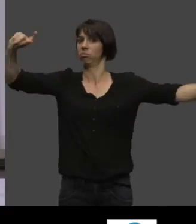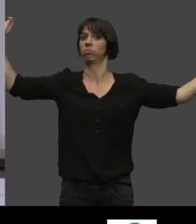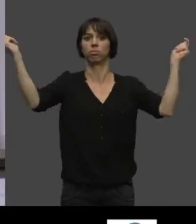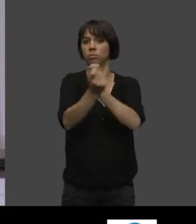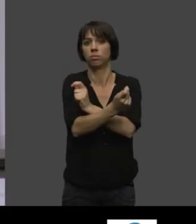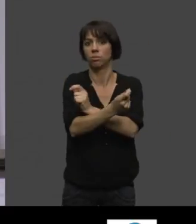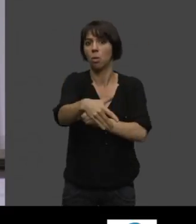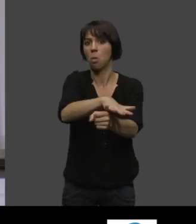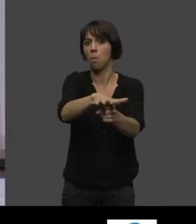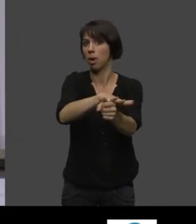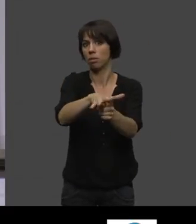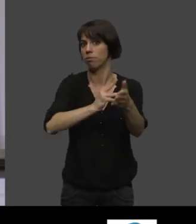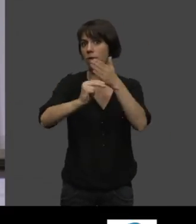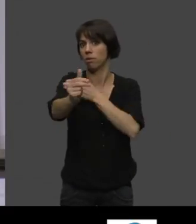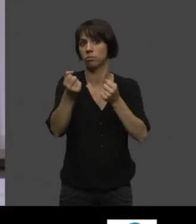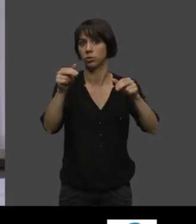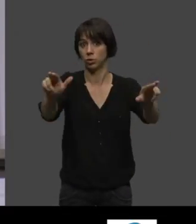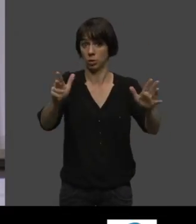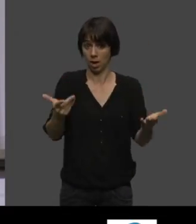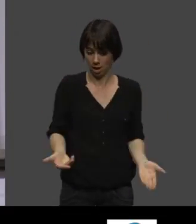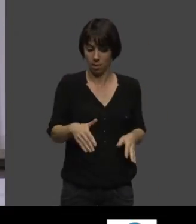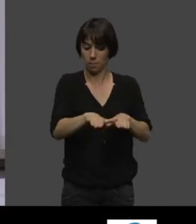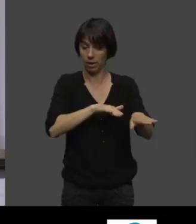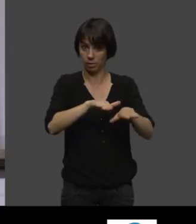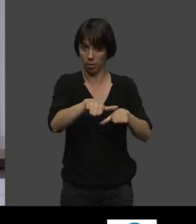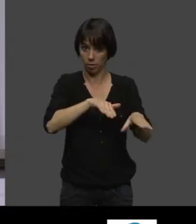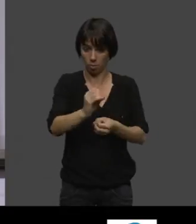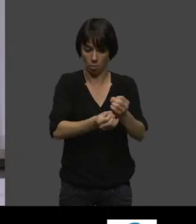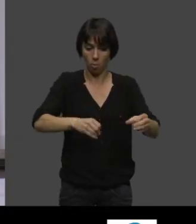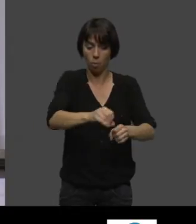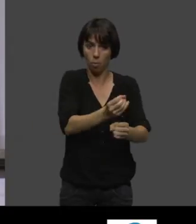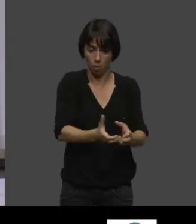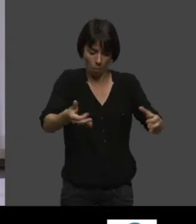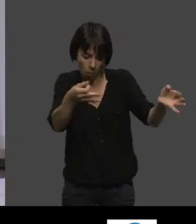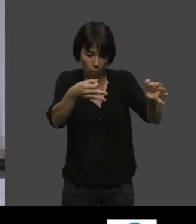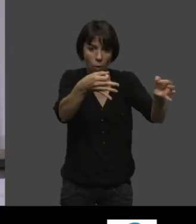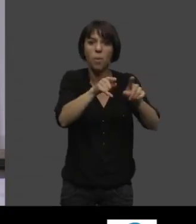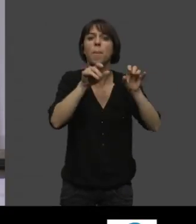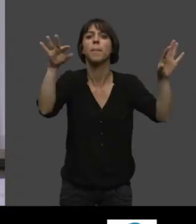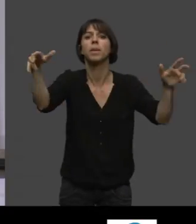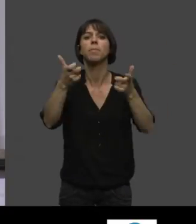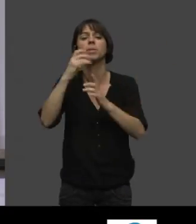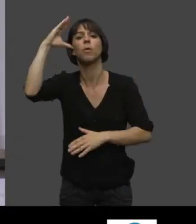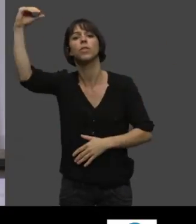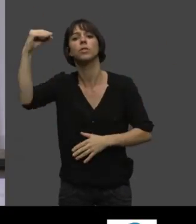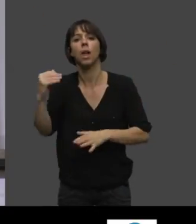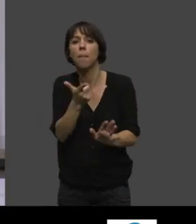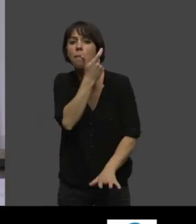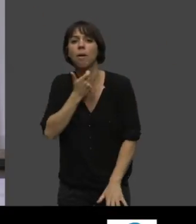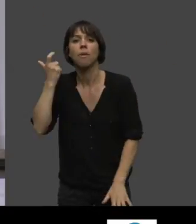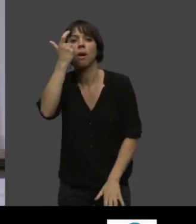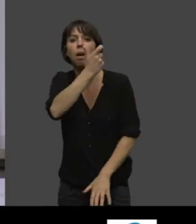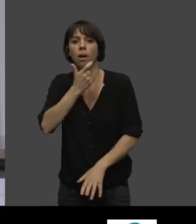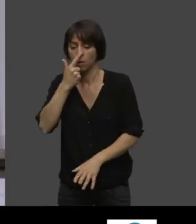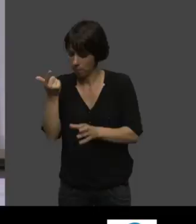manière de faire les bouillons de la même manière qu'un parfumeur aborde la confection de ses parfums. Et c'est formidable parce qu